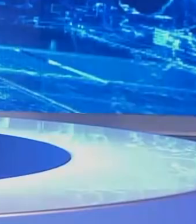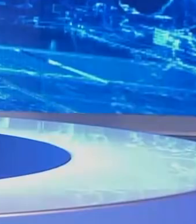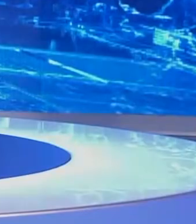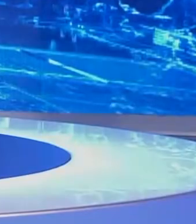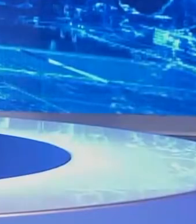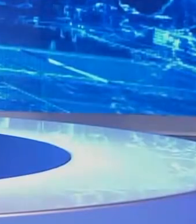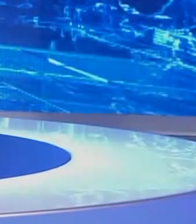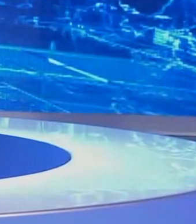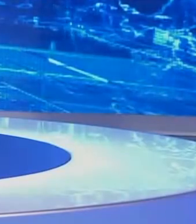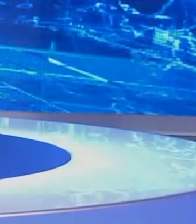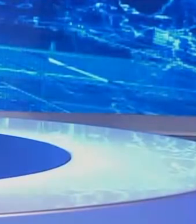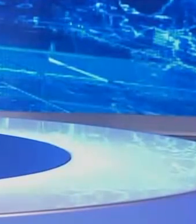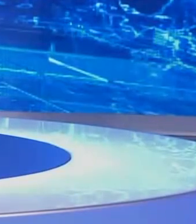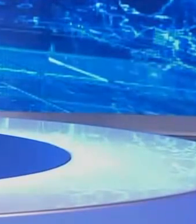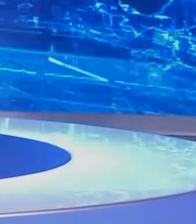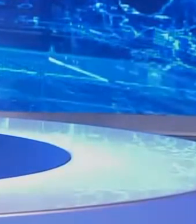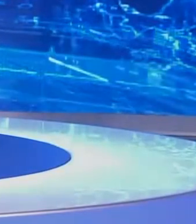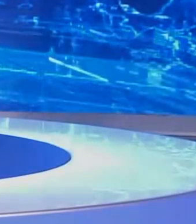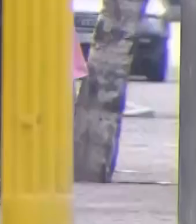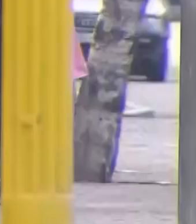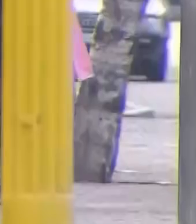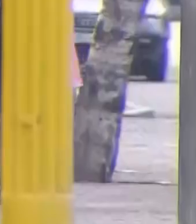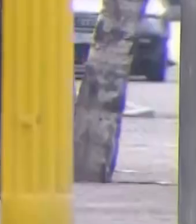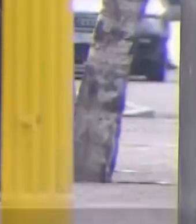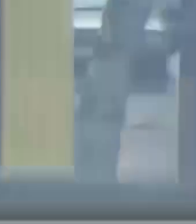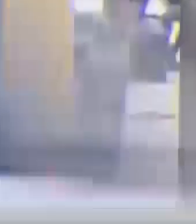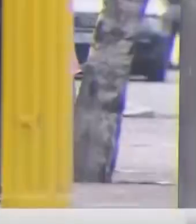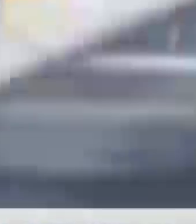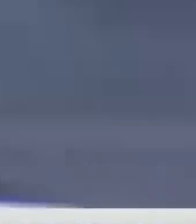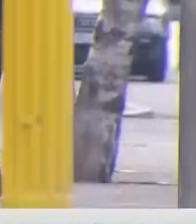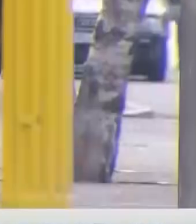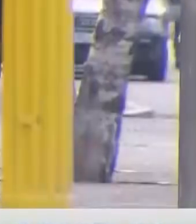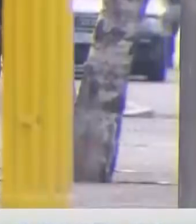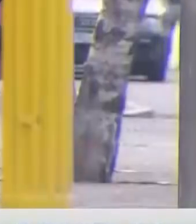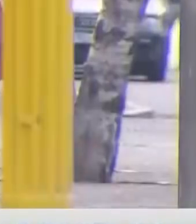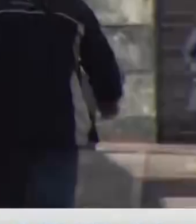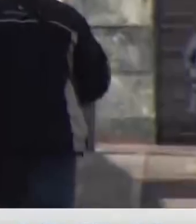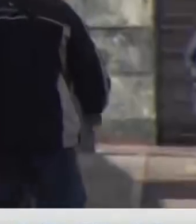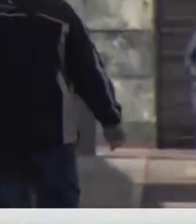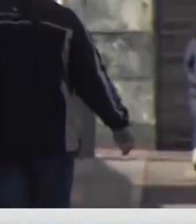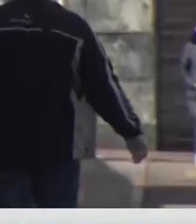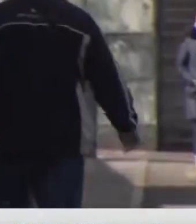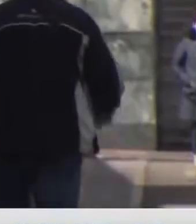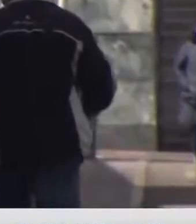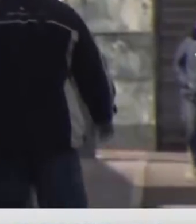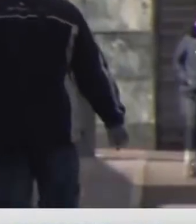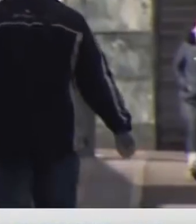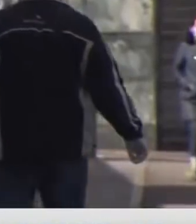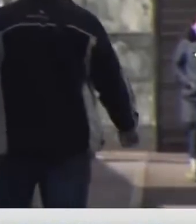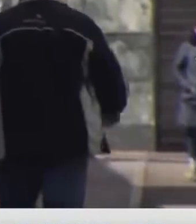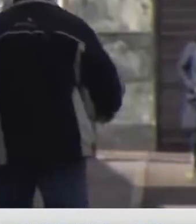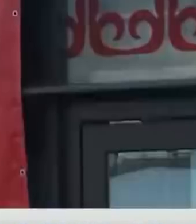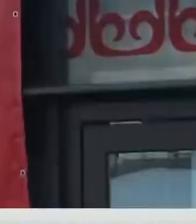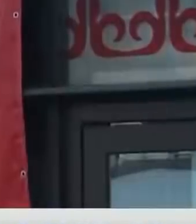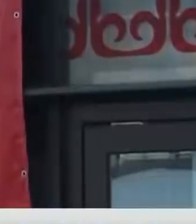мутацией штаммов коронавируса. Накануне глава мегаполиса отметил, что сейчас ковид распространяется намного быстрее, чем прошлым